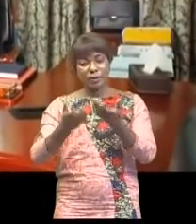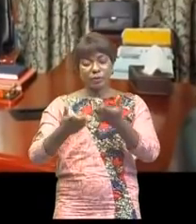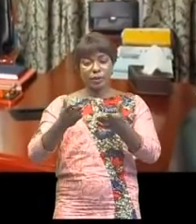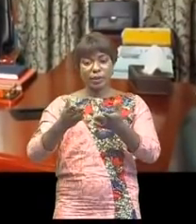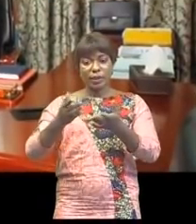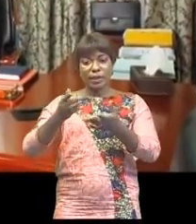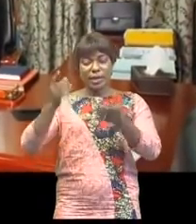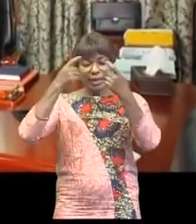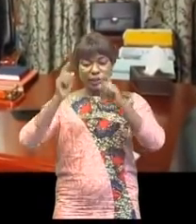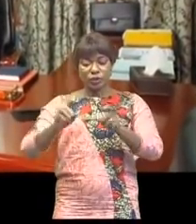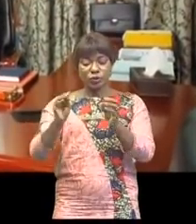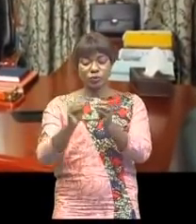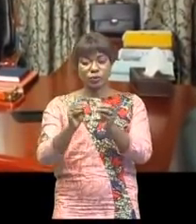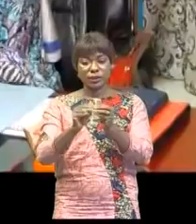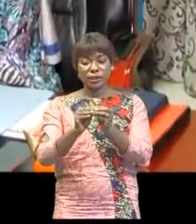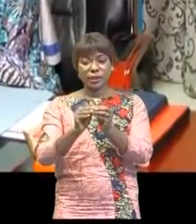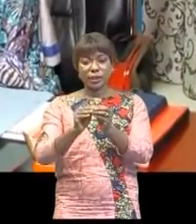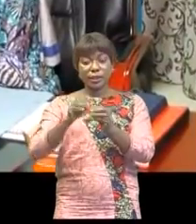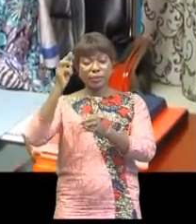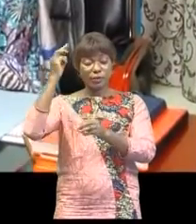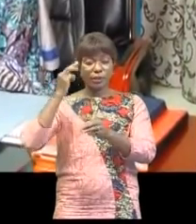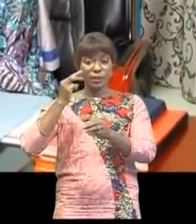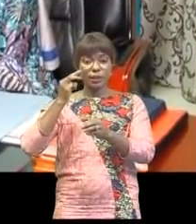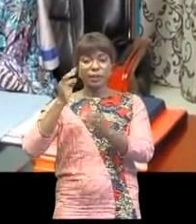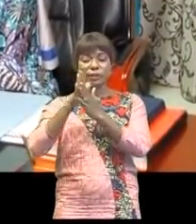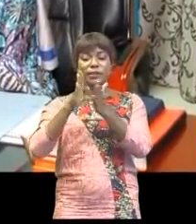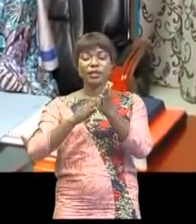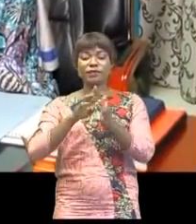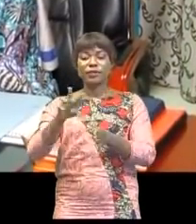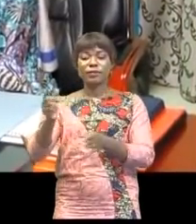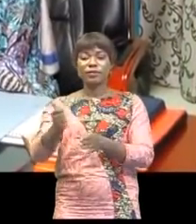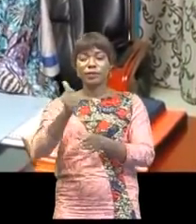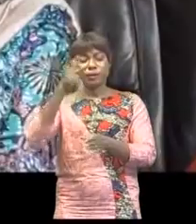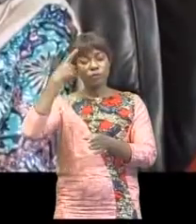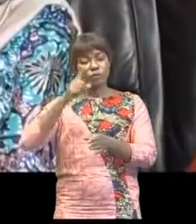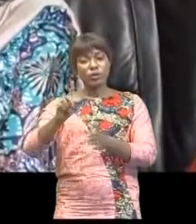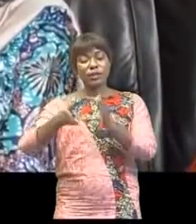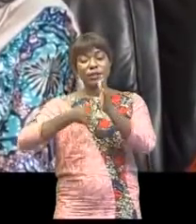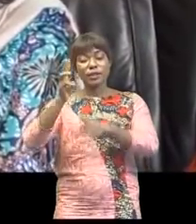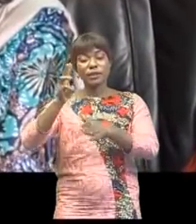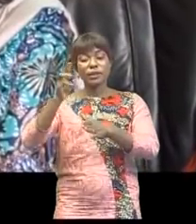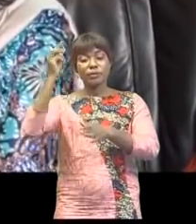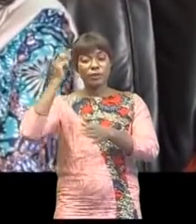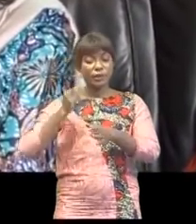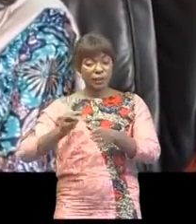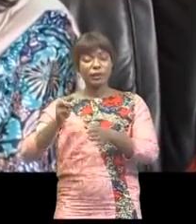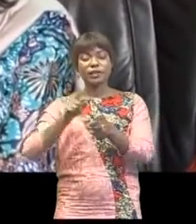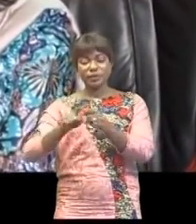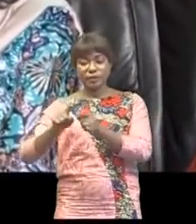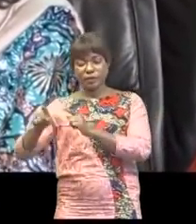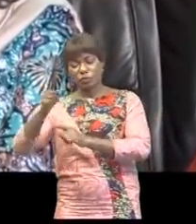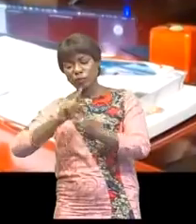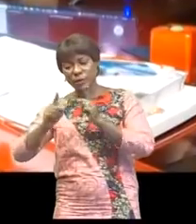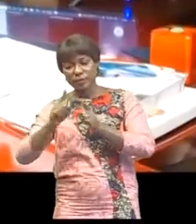ministres du 9 juillet 2021 requièrent la participation active de 13 ministres sectoriels pour